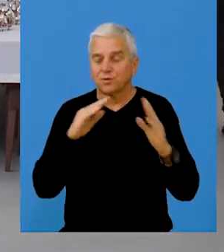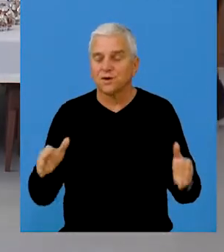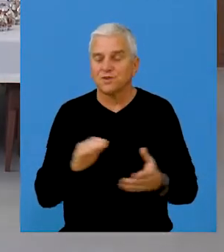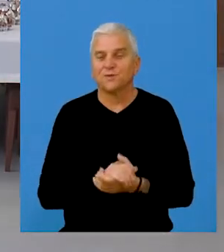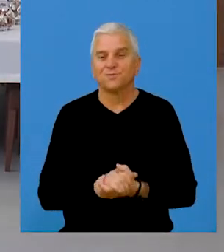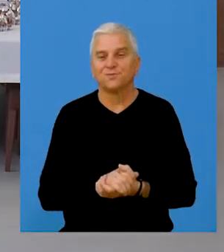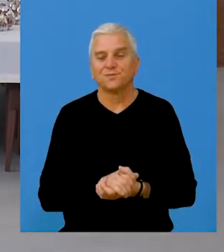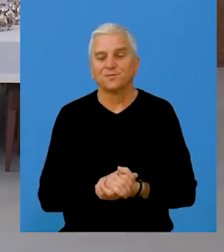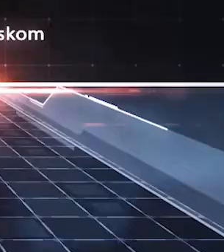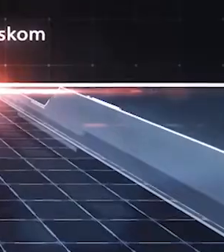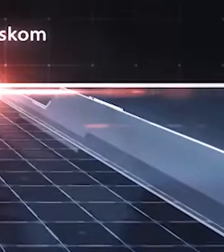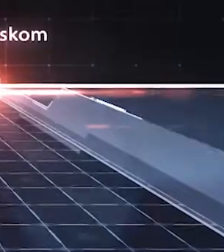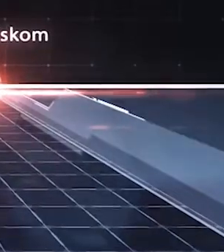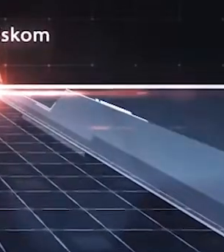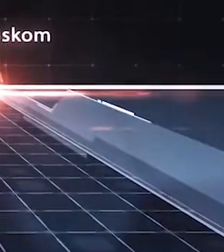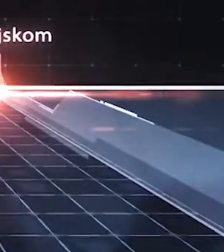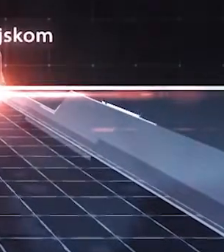da smo dobri domaćini.